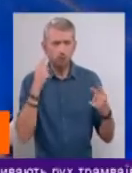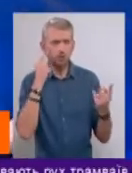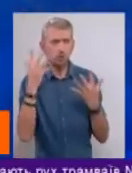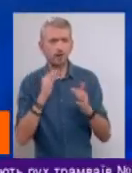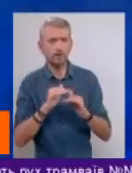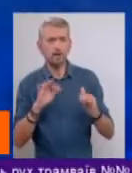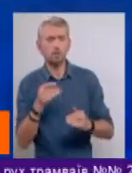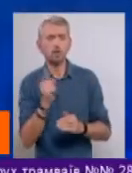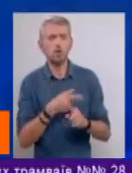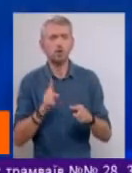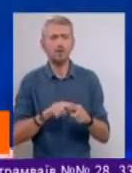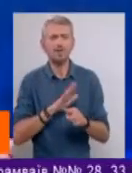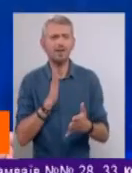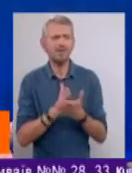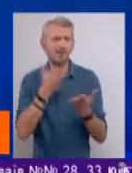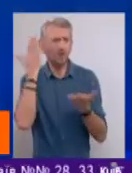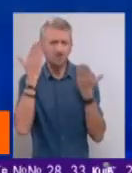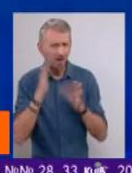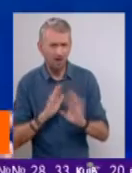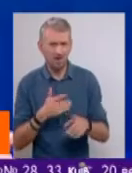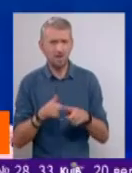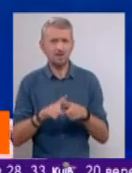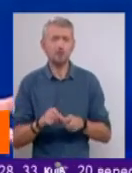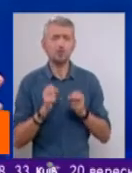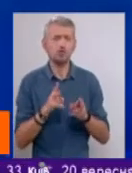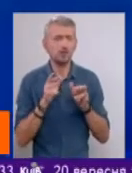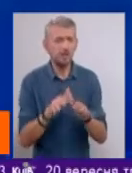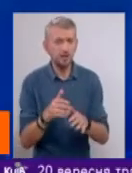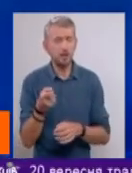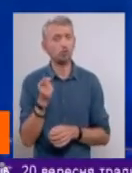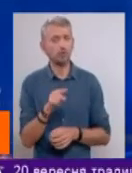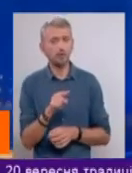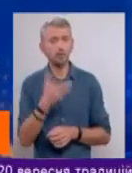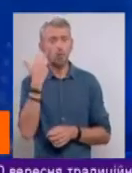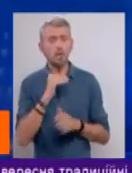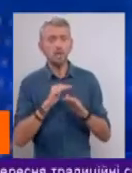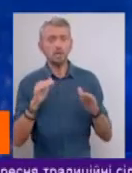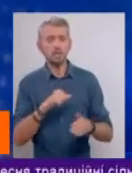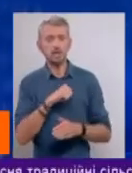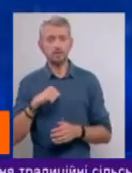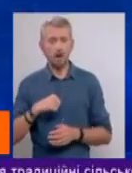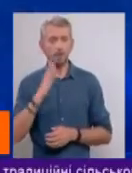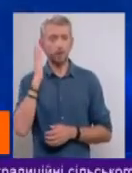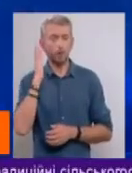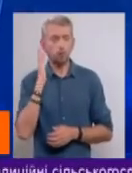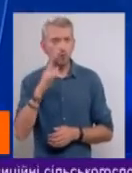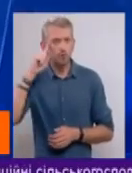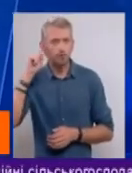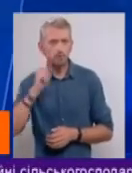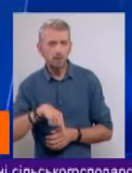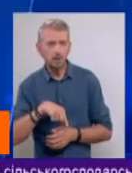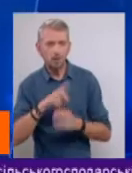дітей про те, що це не є розваги, це є злочинні дії. І тоді, коли діти самі будуть вміти